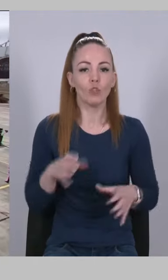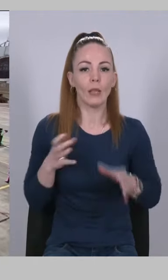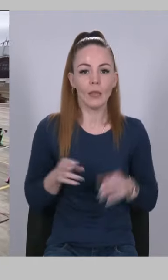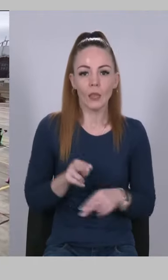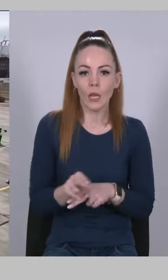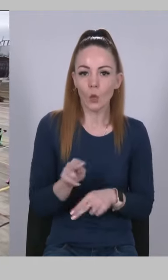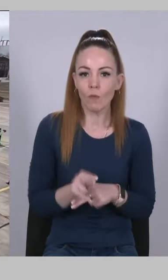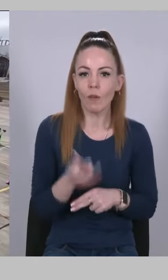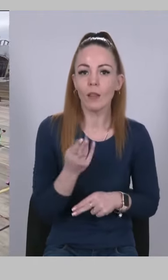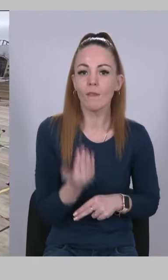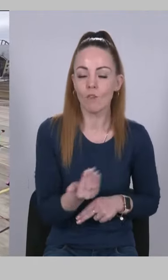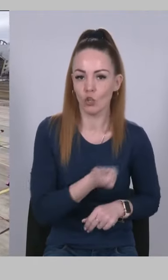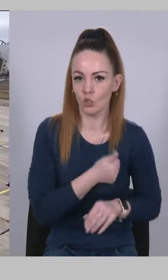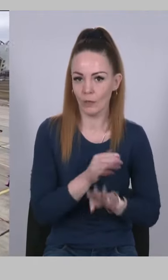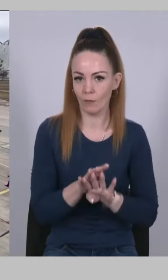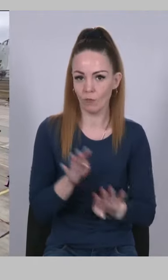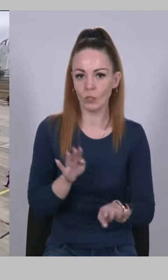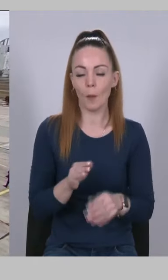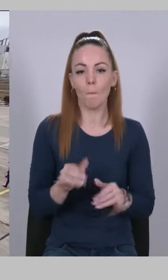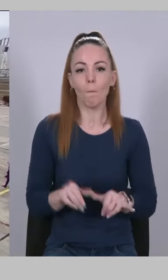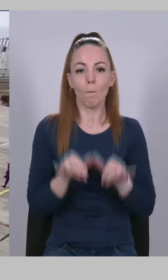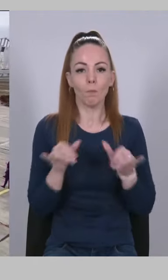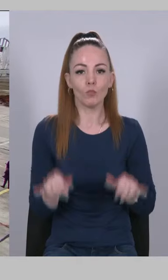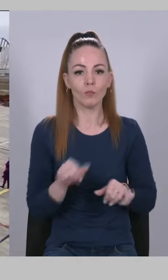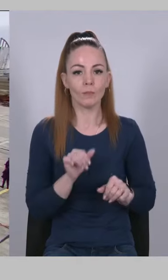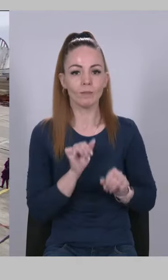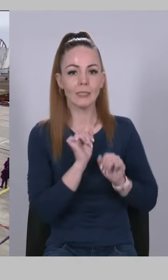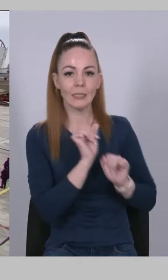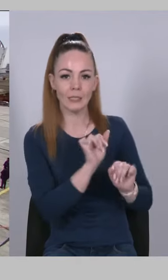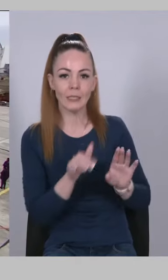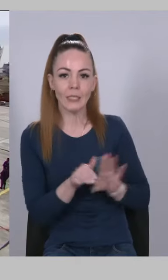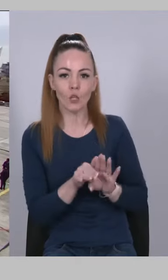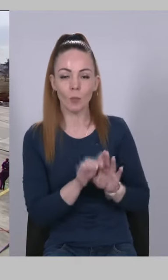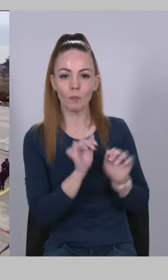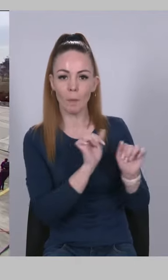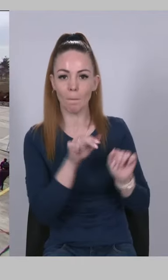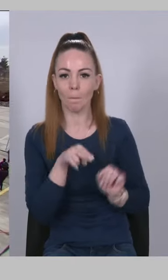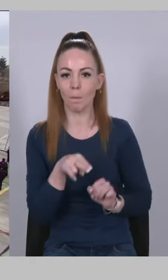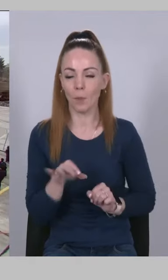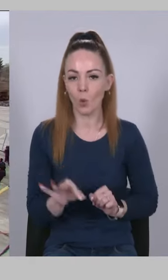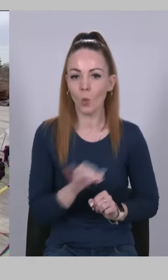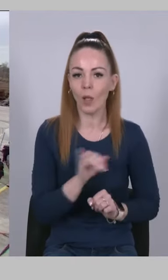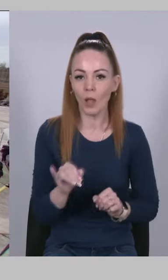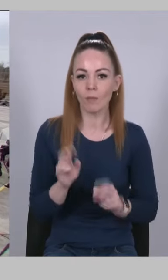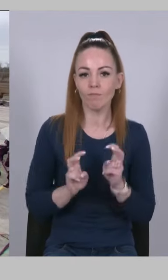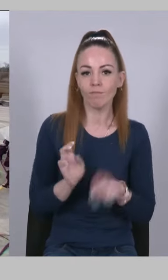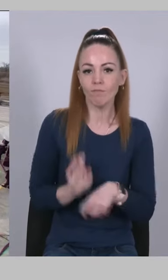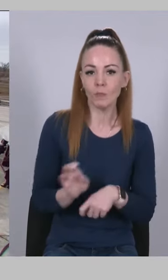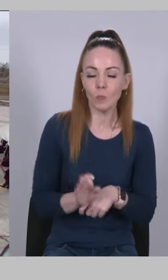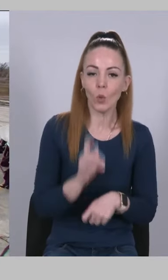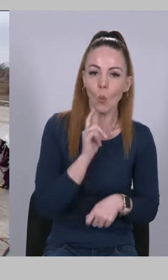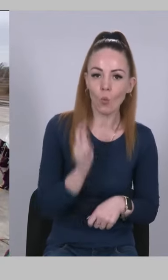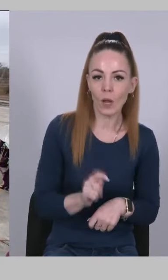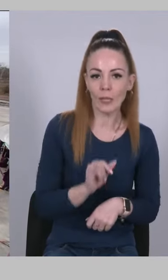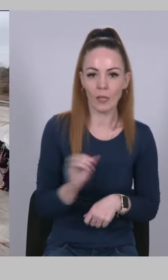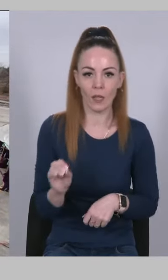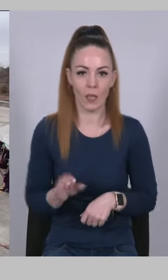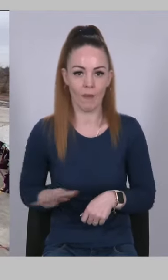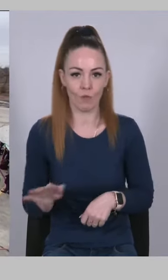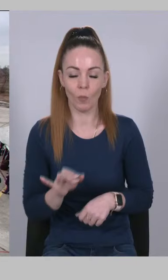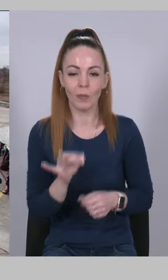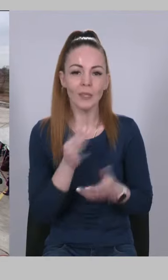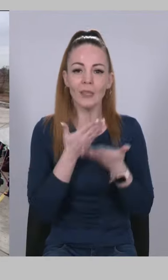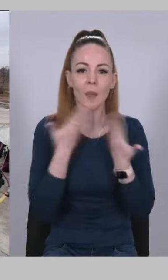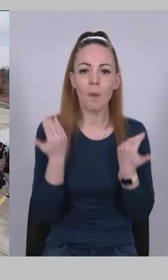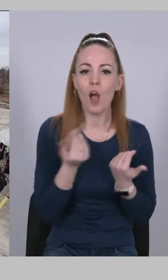ваших військ, більше засобів протиповітряної оборони, більше інвестицій в оборону промисловісті Європи та України. І немає